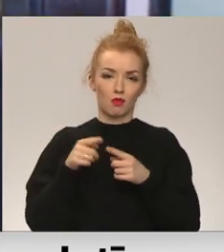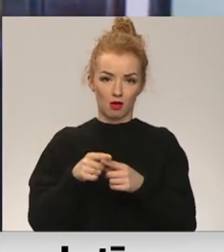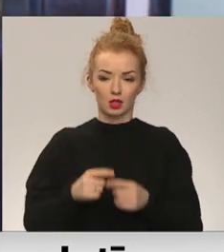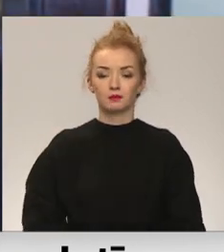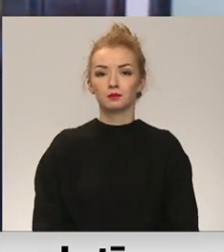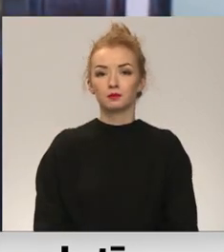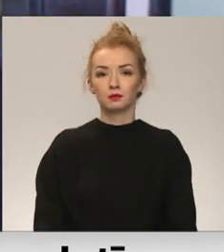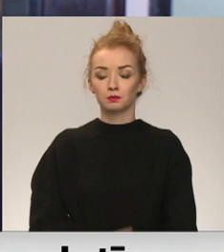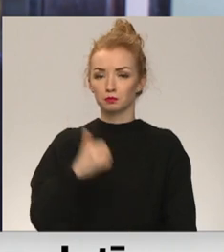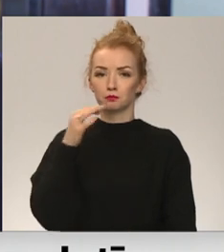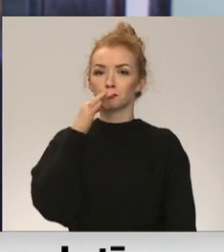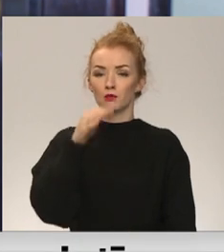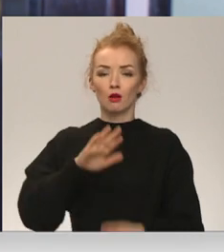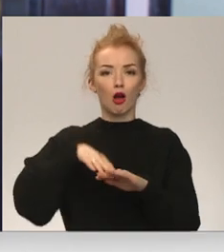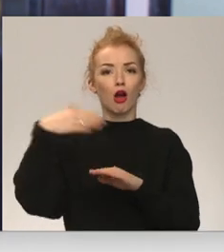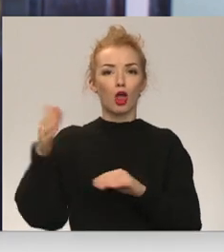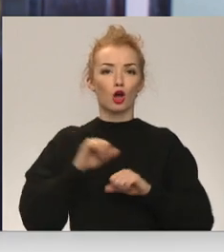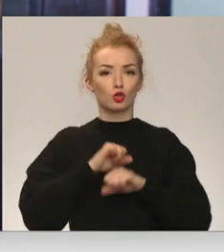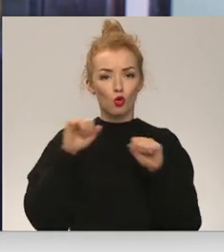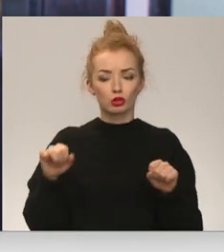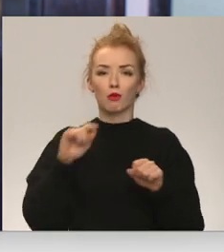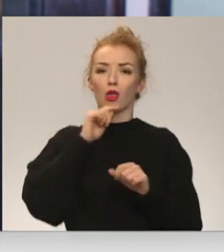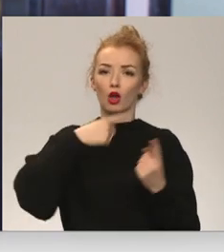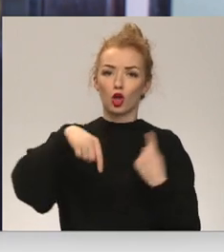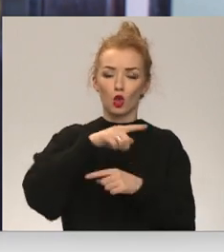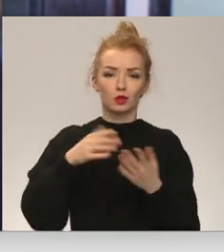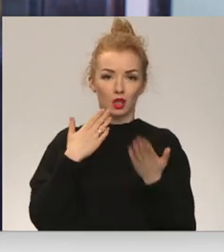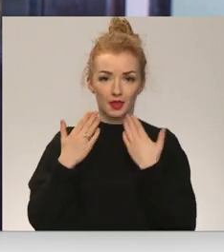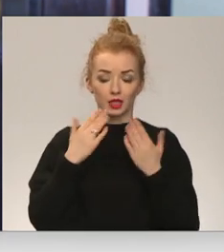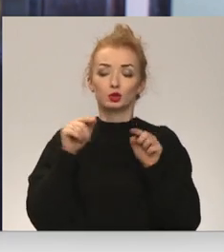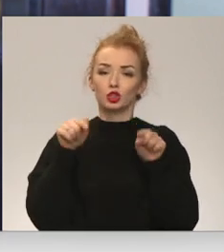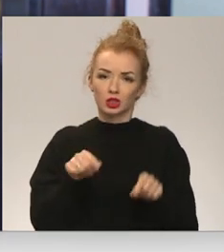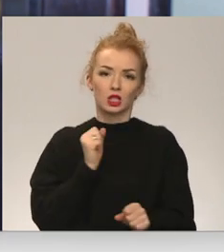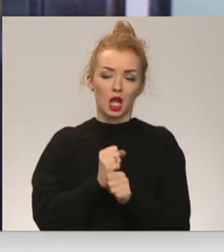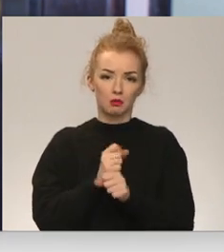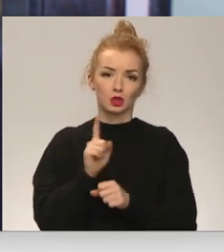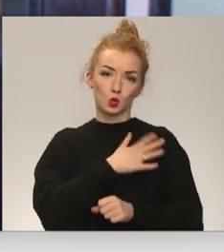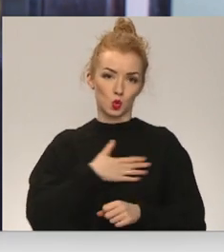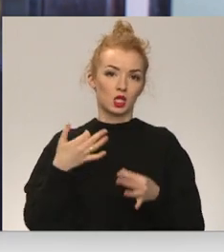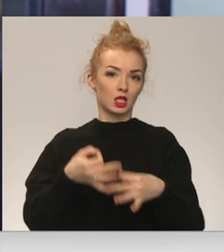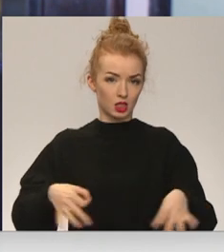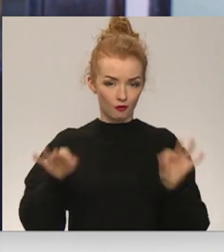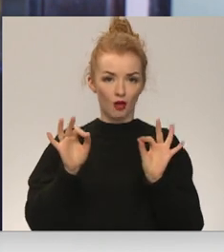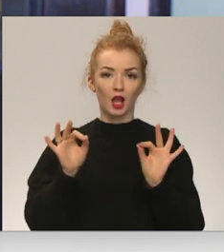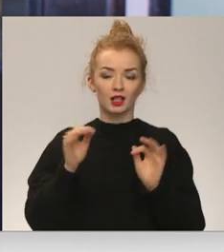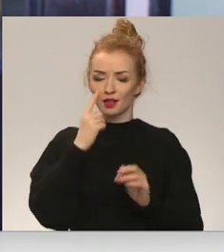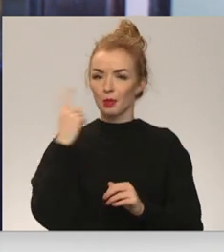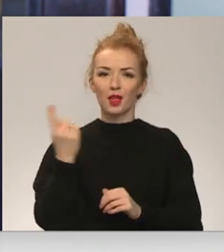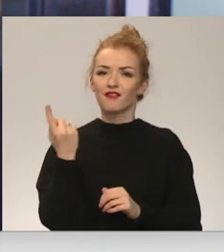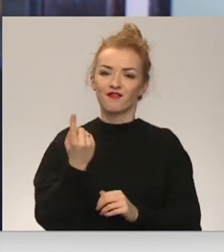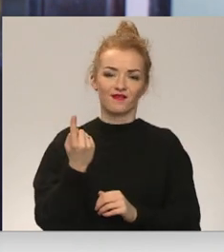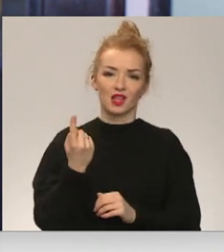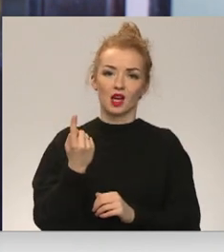Pārējā drošība, ekonomiskās attiecības, diaspora. Redams, ka šis darbs ir svarīgs. Neviens netaisās